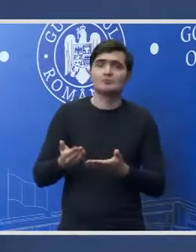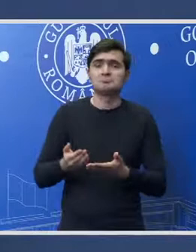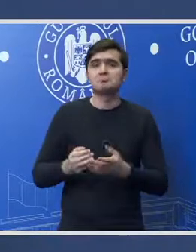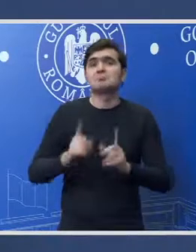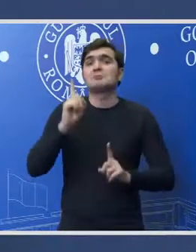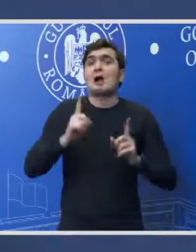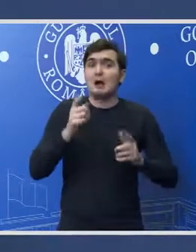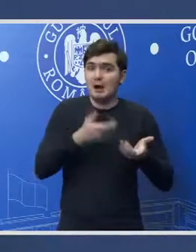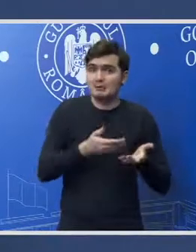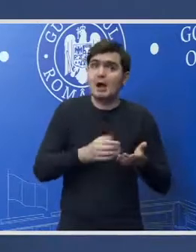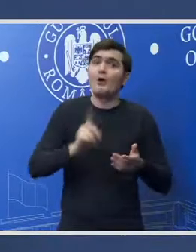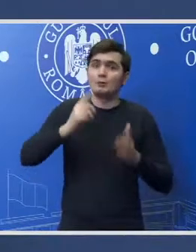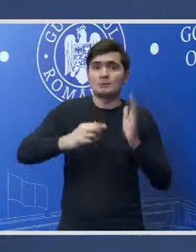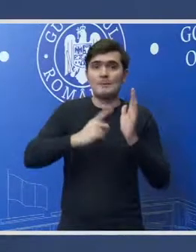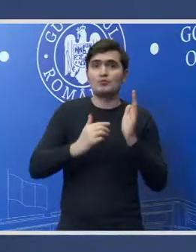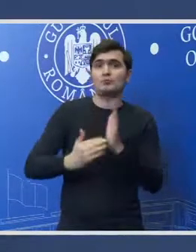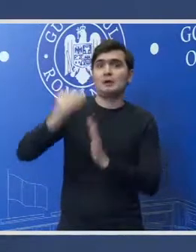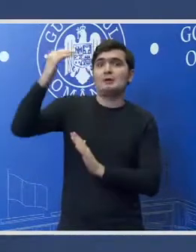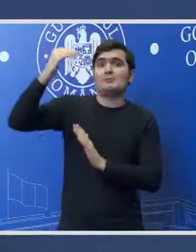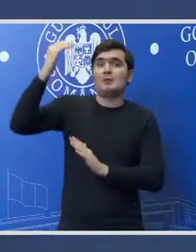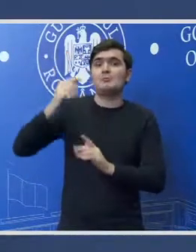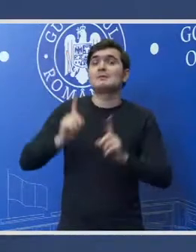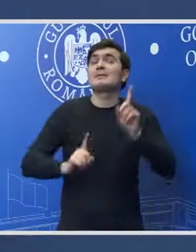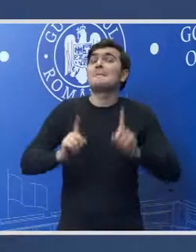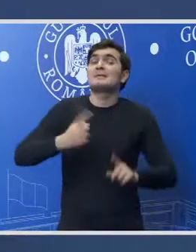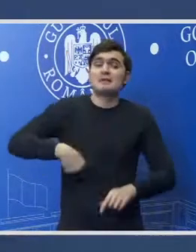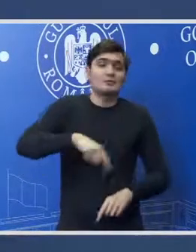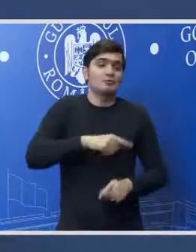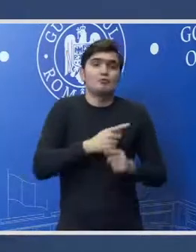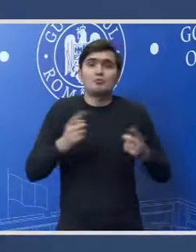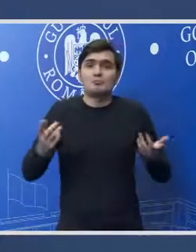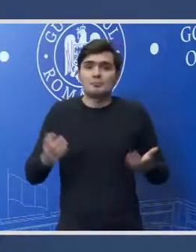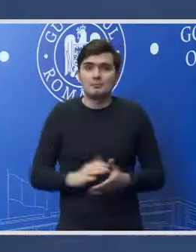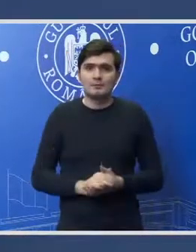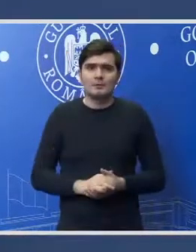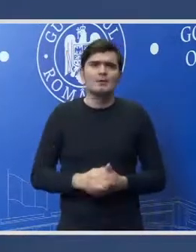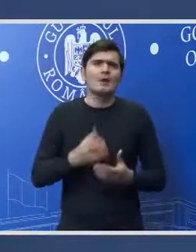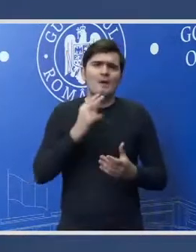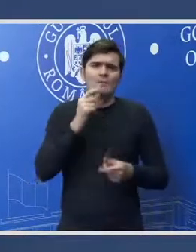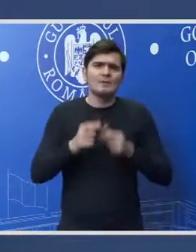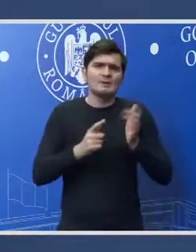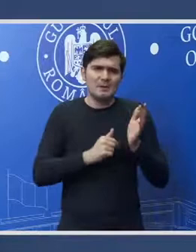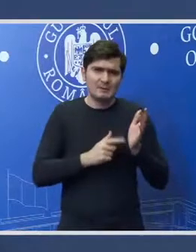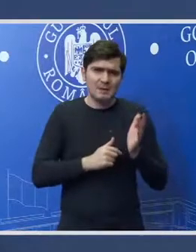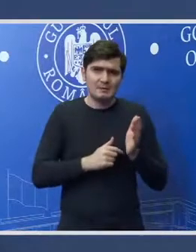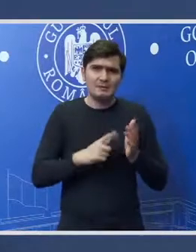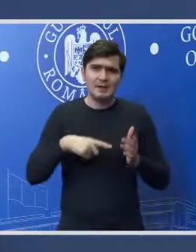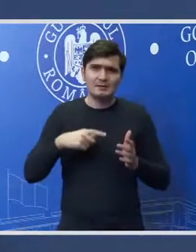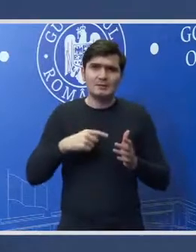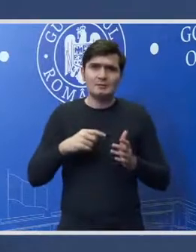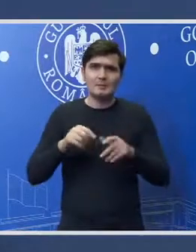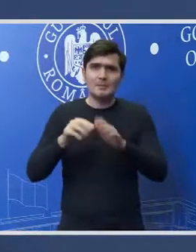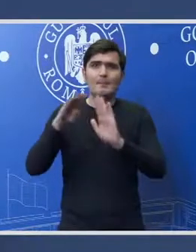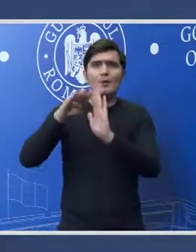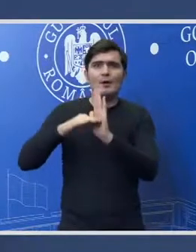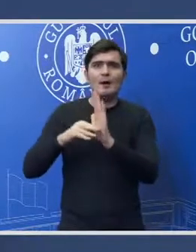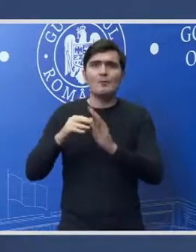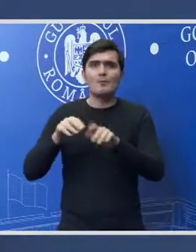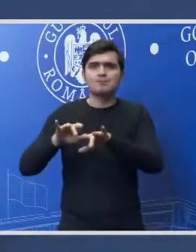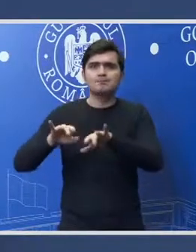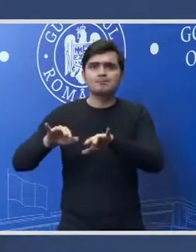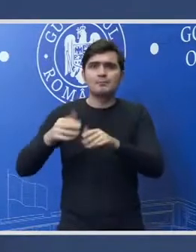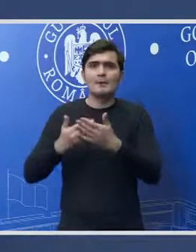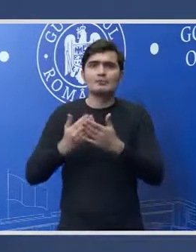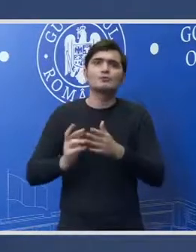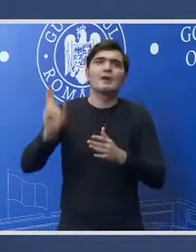atunci pensiile vor crește mai mult. Depinde de noi toți cu cât vor crește pensiile. Și pentru că tot vorbim de pensii avem acel soft pentru recalcularea pensiilor sau nu în